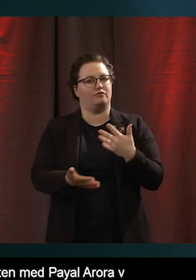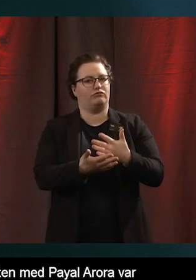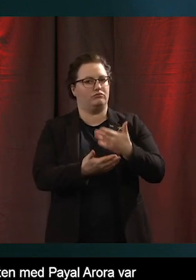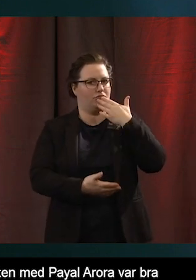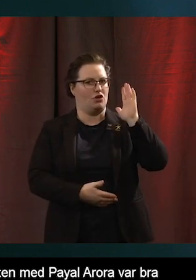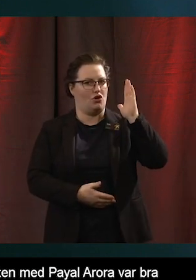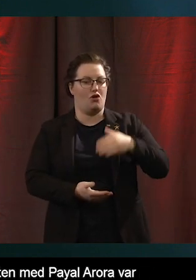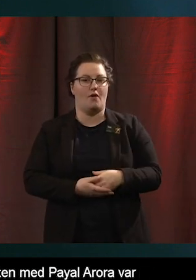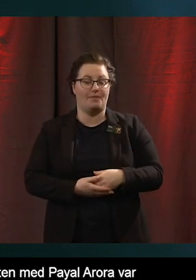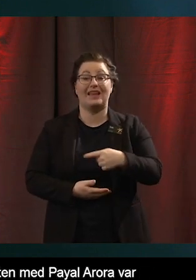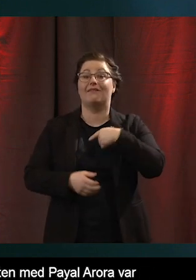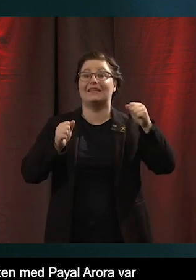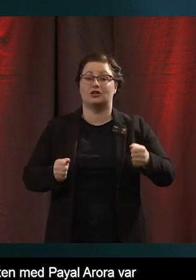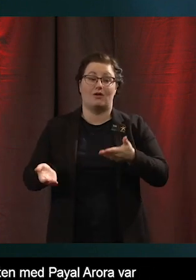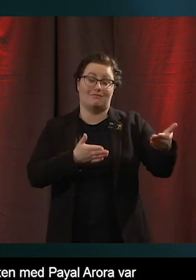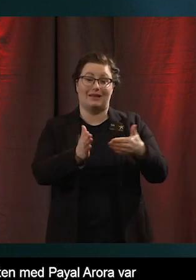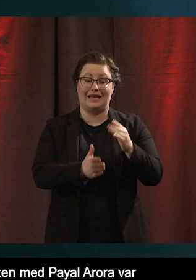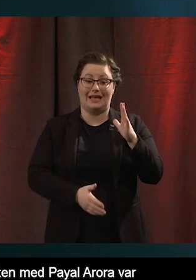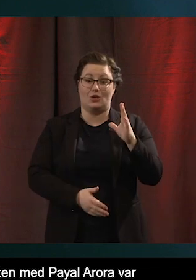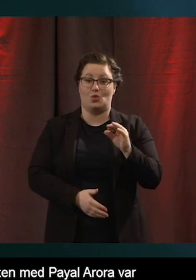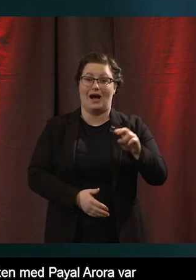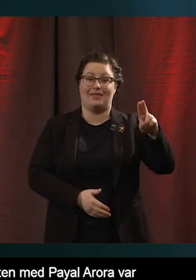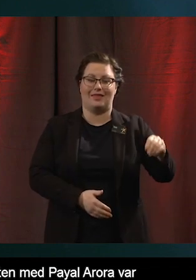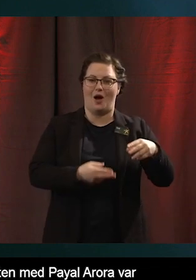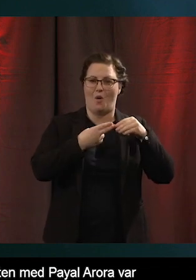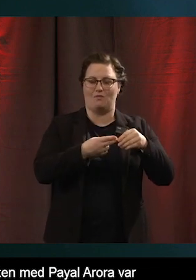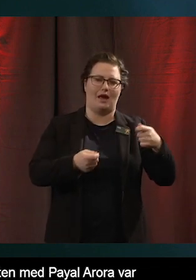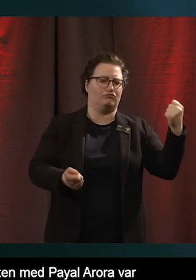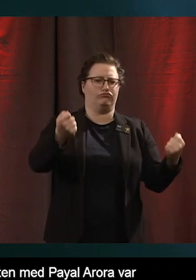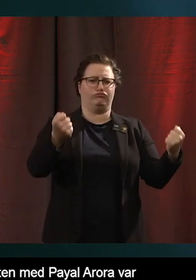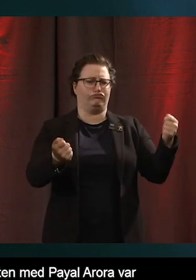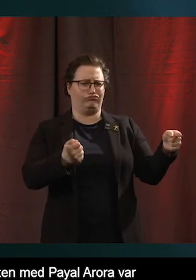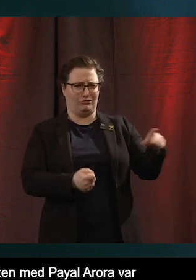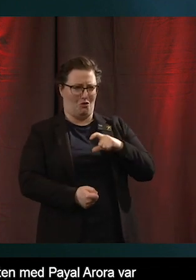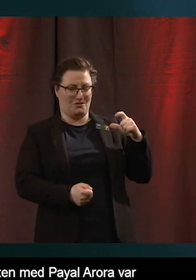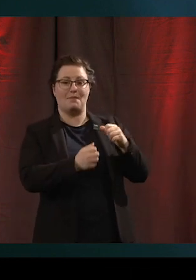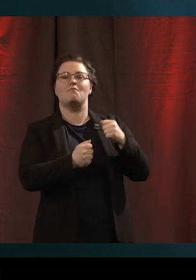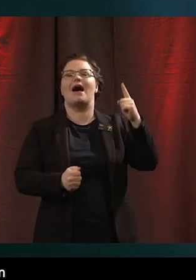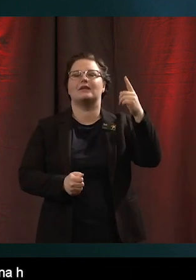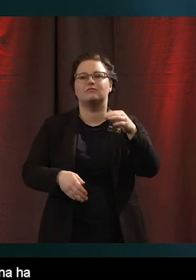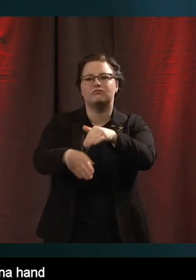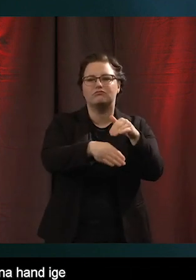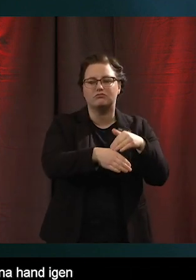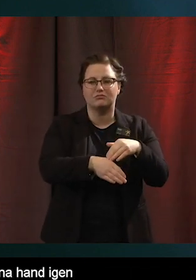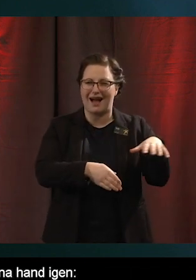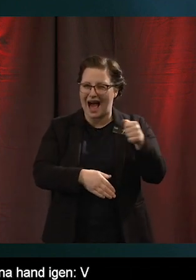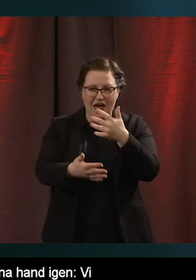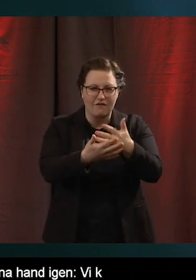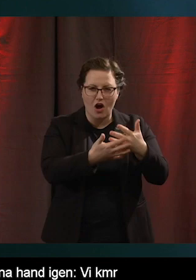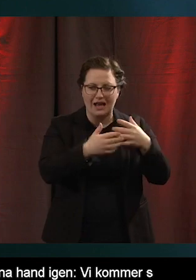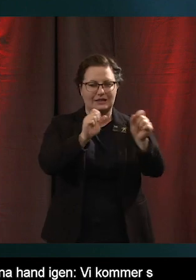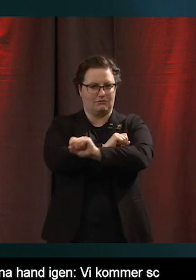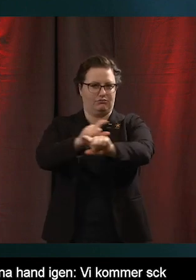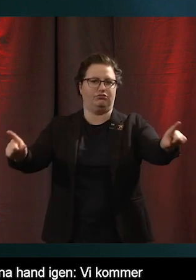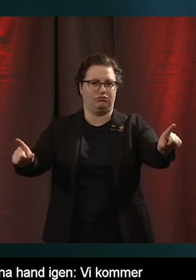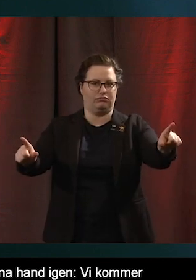Innan vi lämnar över till Johanna Koljonens lugna hand igen så vill jag bara meddela att vi kommer att skicka ut alla föreläsningar till er som